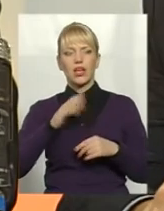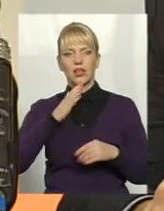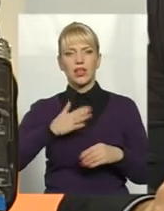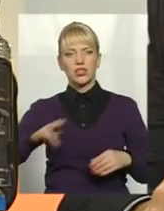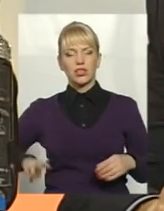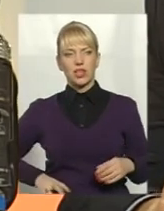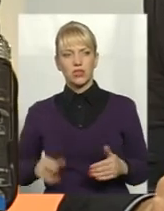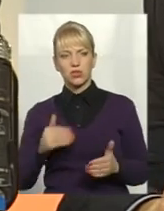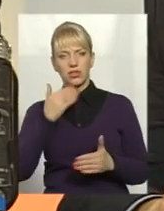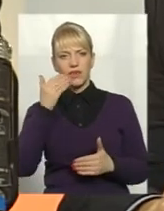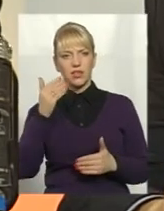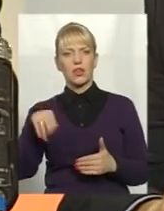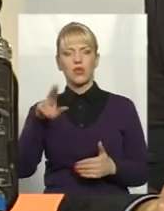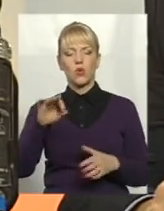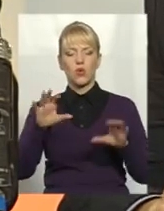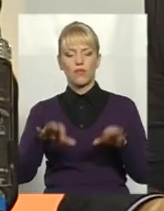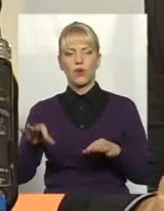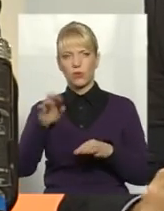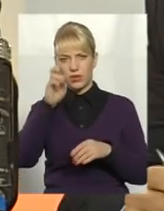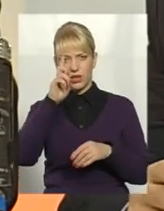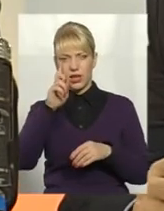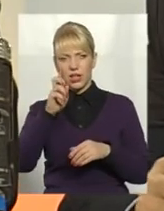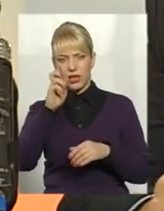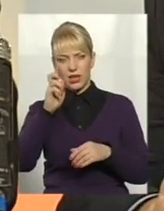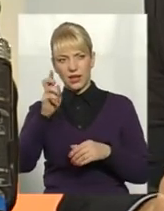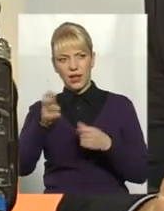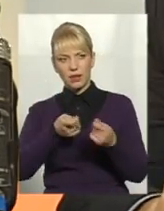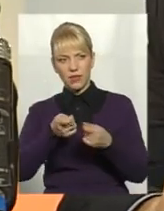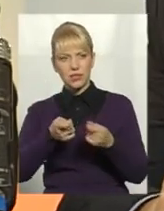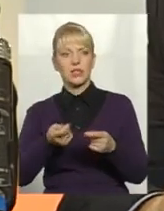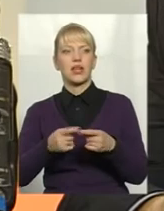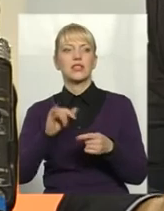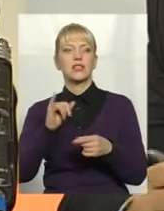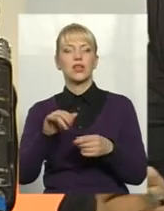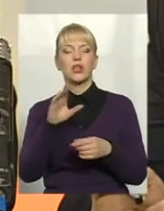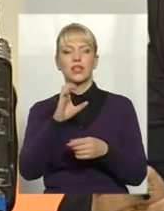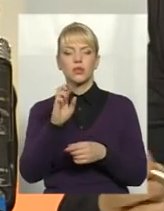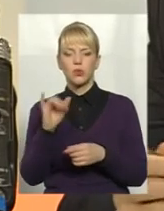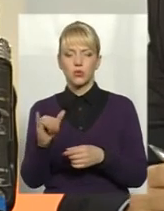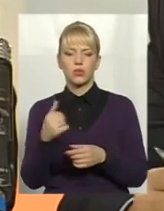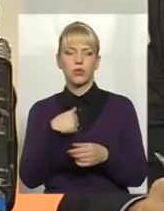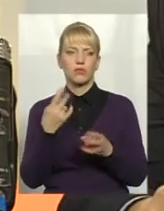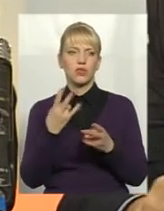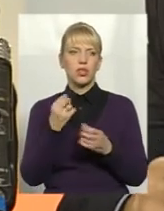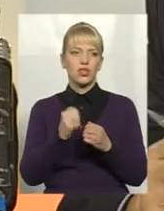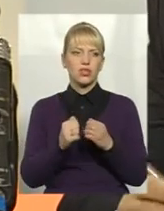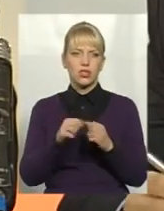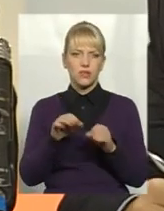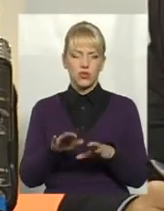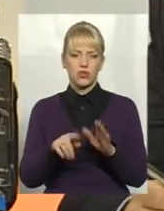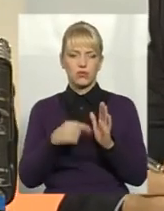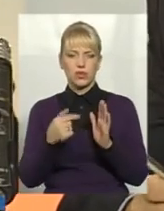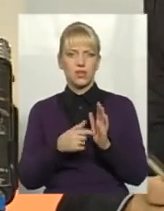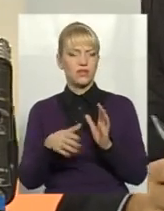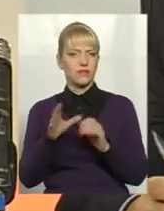звертається до голови обласної адміністрації, вирішує всі питання. До СБУ нам часто потрібно вирішити питання, вирішуються всі